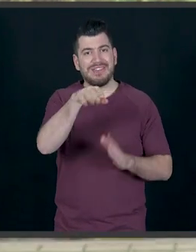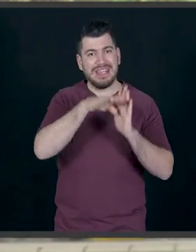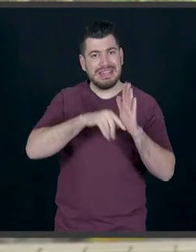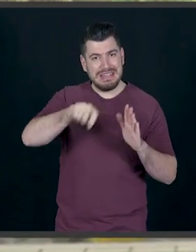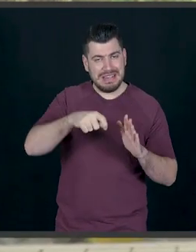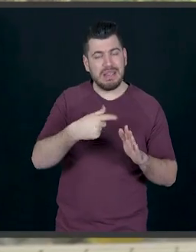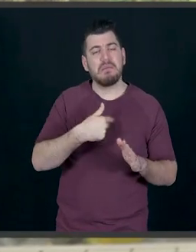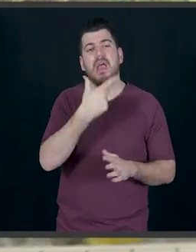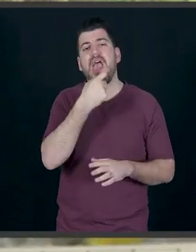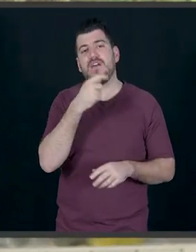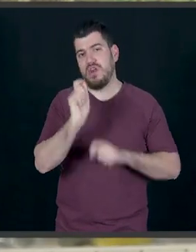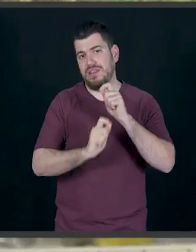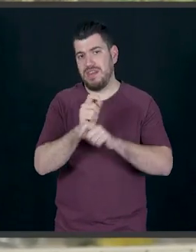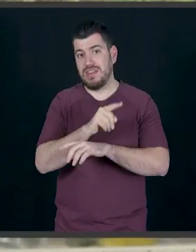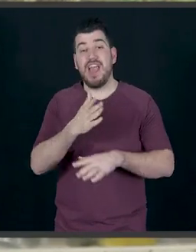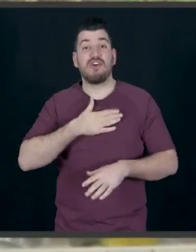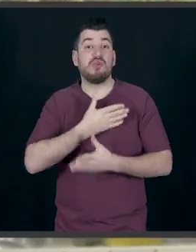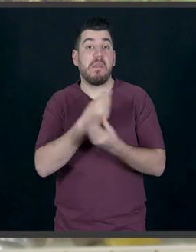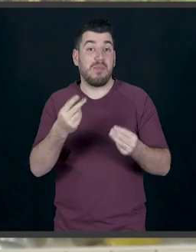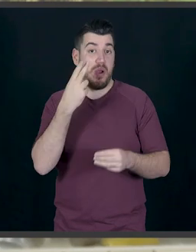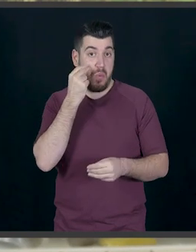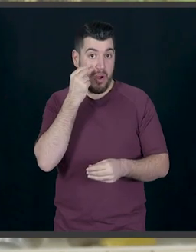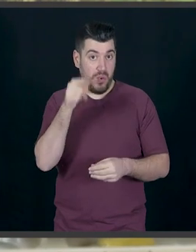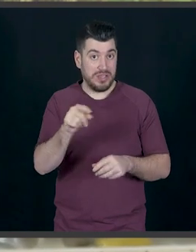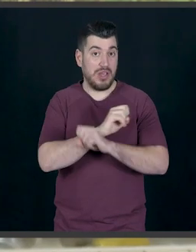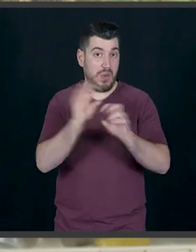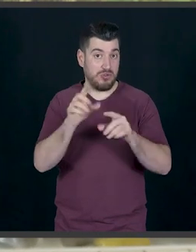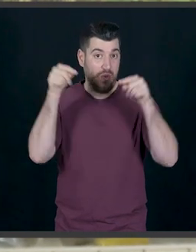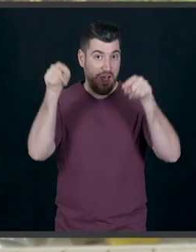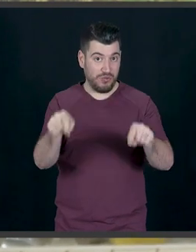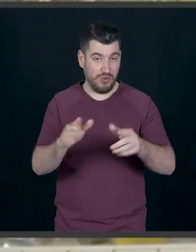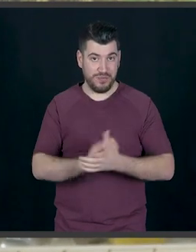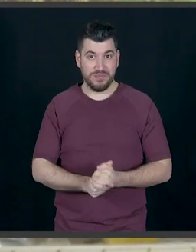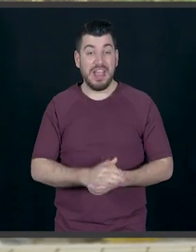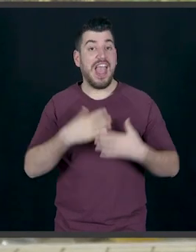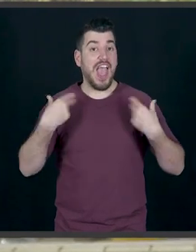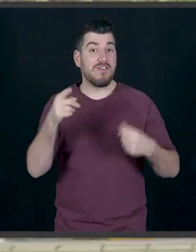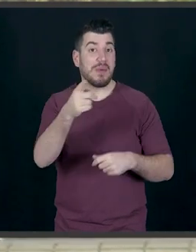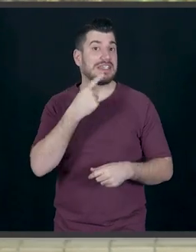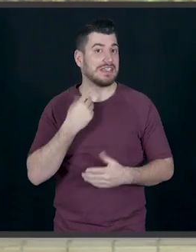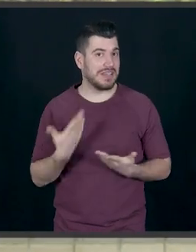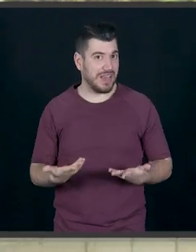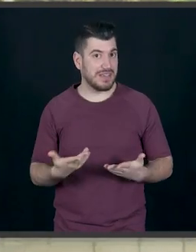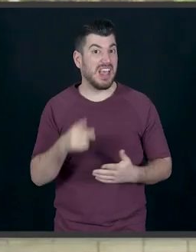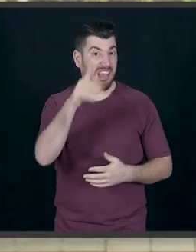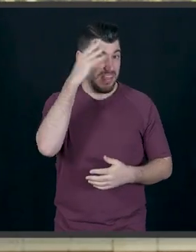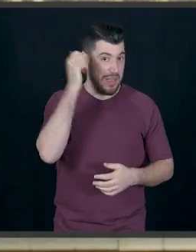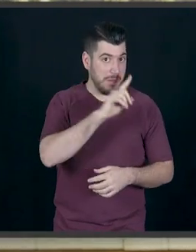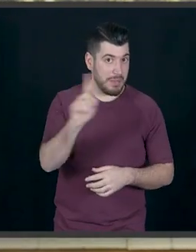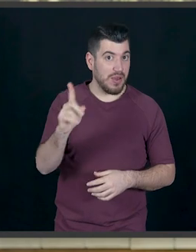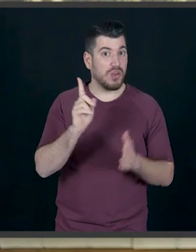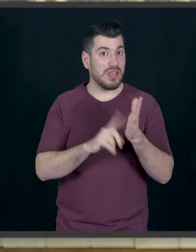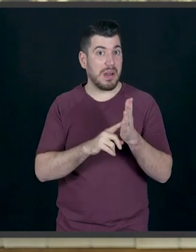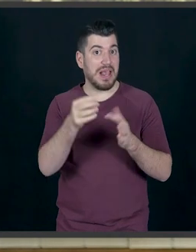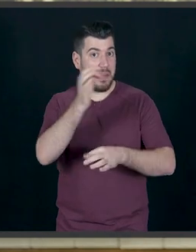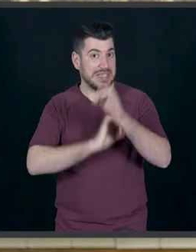θα την πετύχετε. Σας ευχαριστώ πάρα πολύ που παρακολουθήσατε εκεί το σημερινό μας επεισόδιο. Εύχομαι να σας άρεσε. Μην ξεχνάτε πάντα μα πάντα